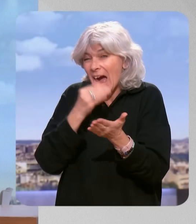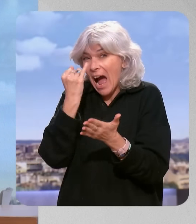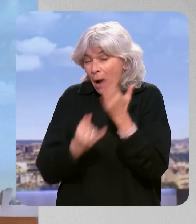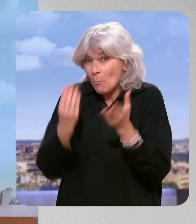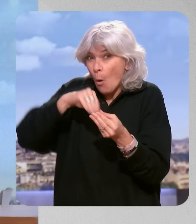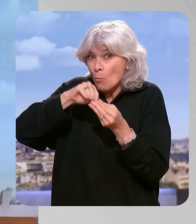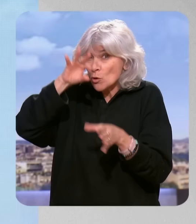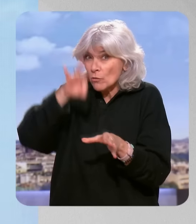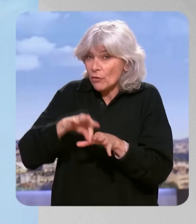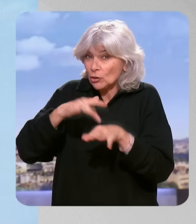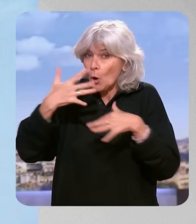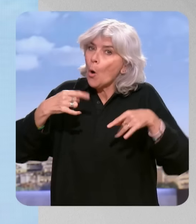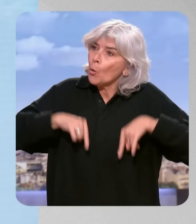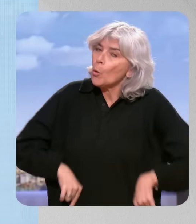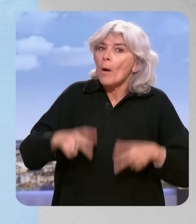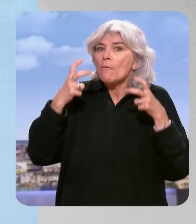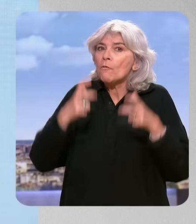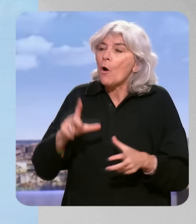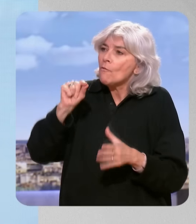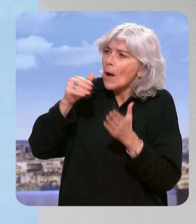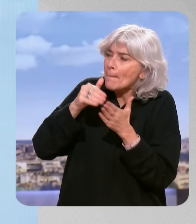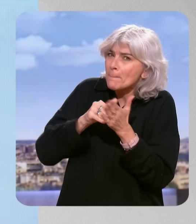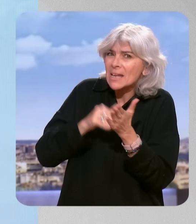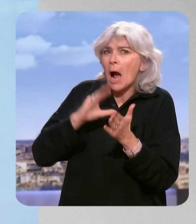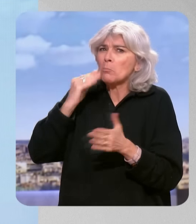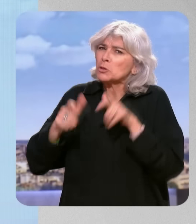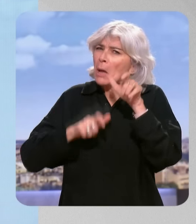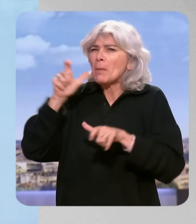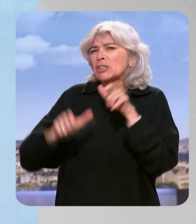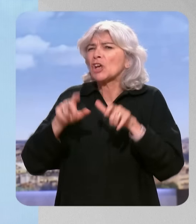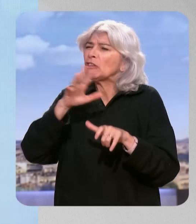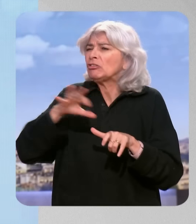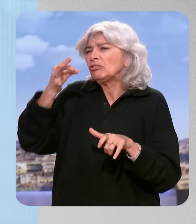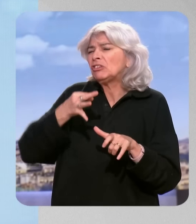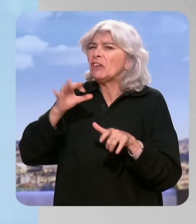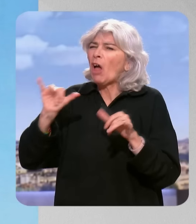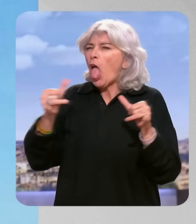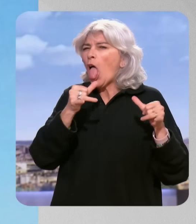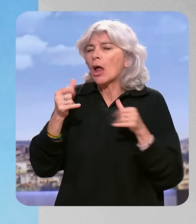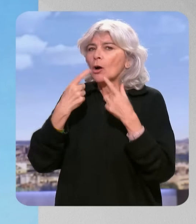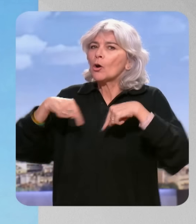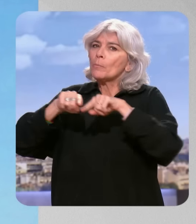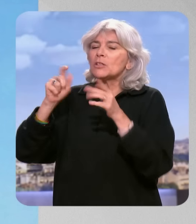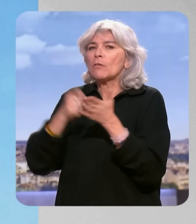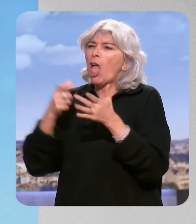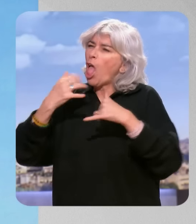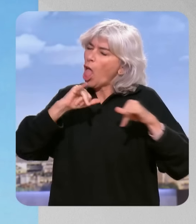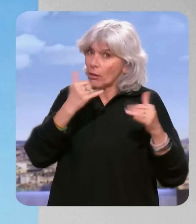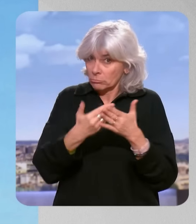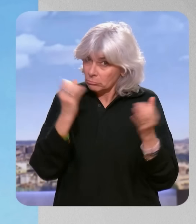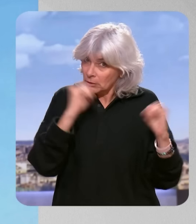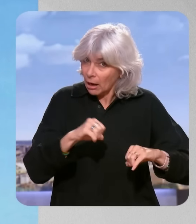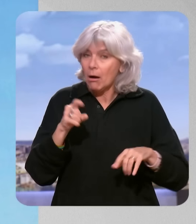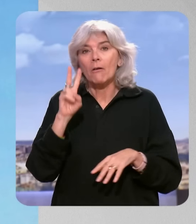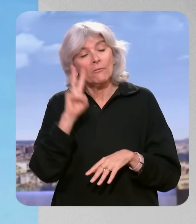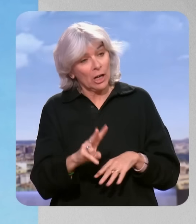qui ont été votés. Le gouvernement voulait 20 milliards maximum. Ce qui fait dire à certains que c'était un carnaval fiscal, cette commission des finances.'est le cas selon vous ?